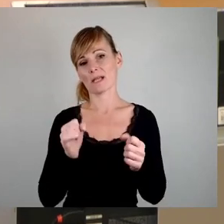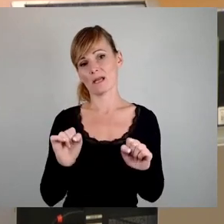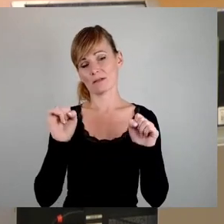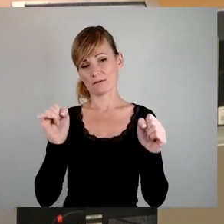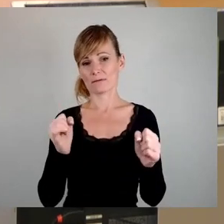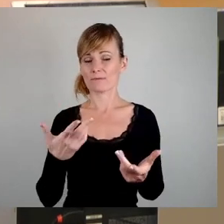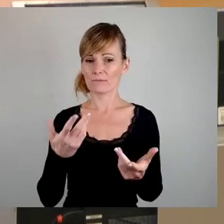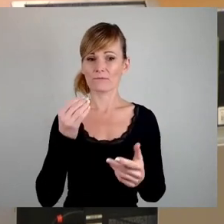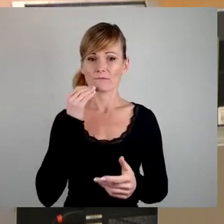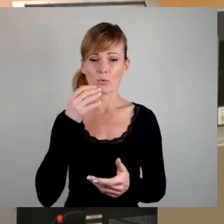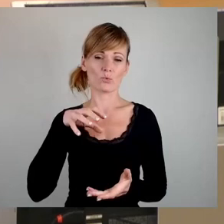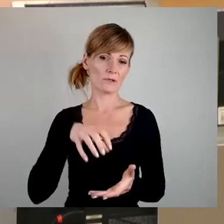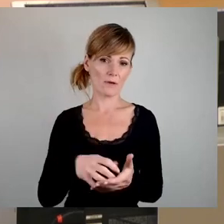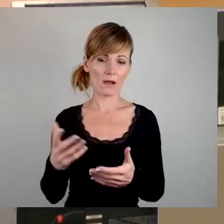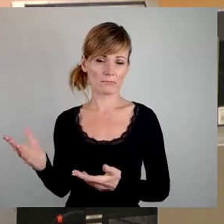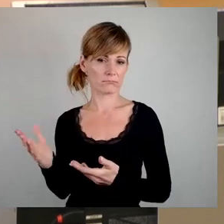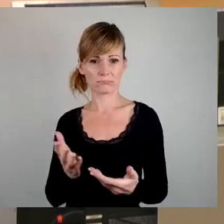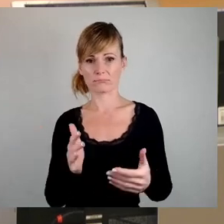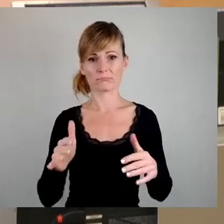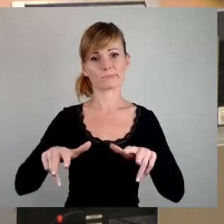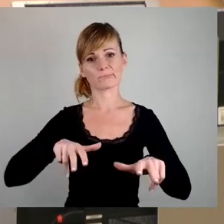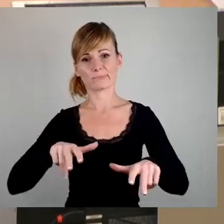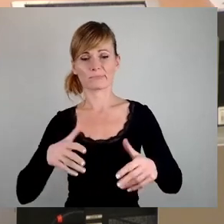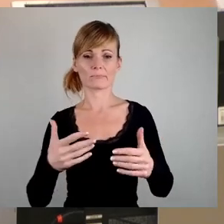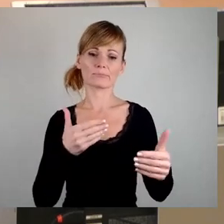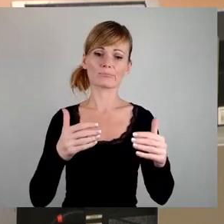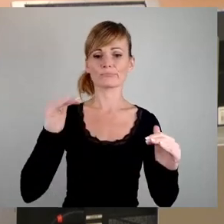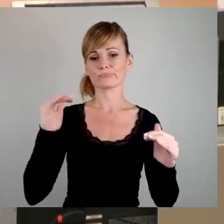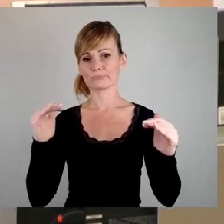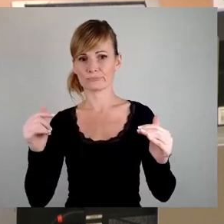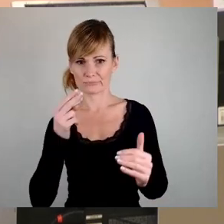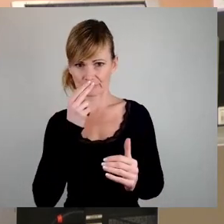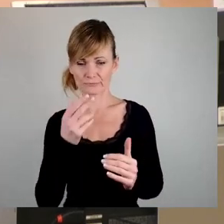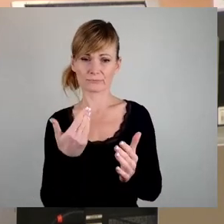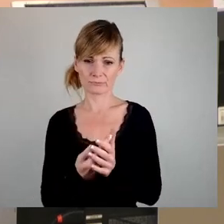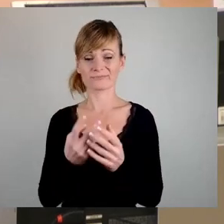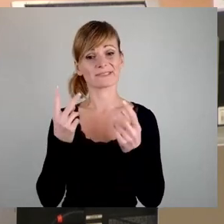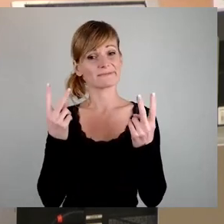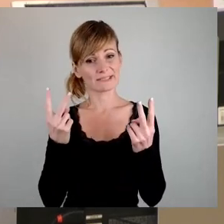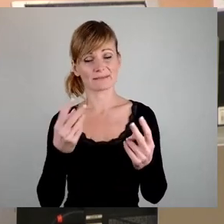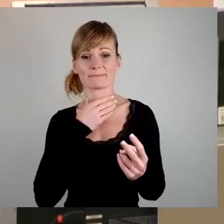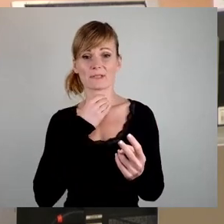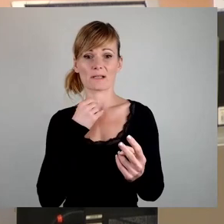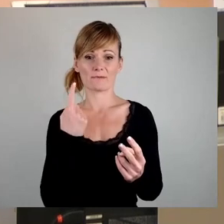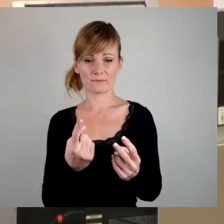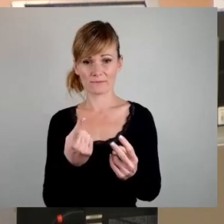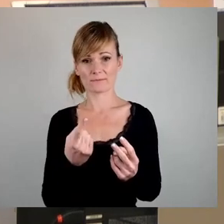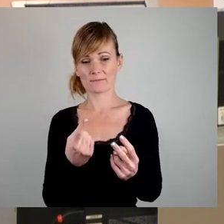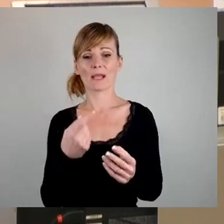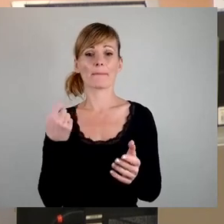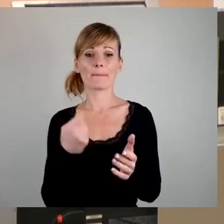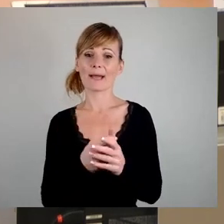auftritt, um dort handlungsfähig zu sein und vor allen Dingen, denn das ist der dringendste Bedarf, die Schaffung von preisgünstigen